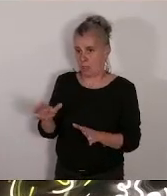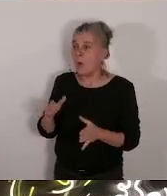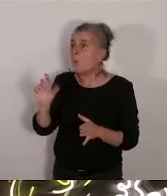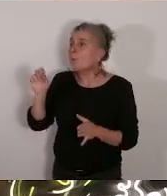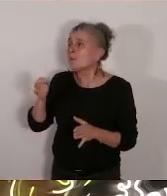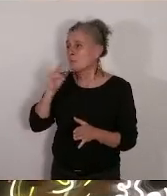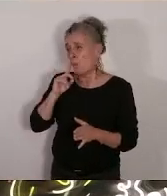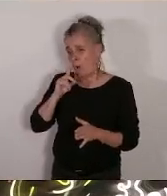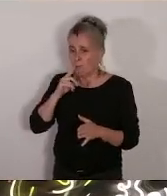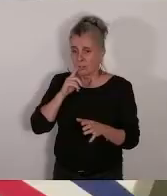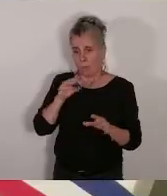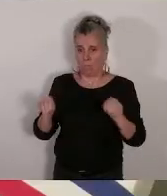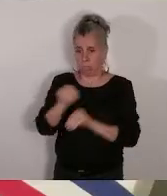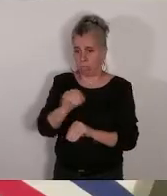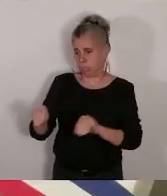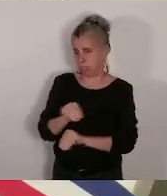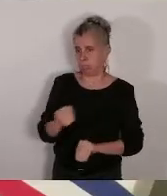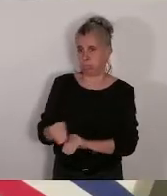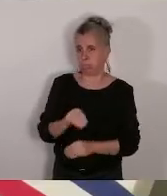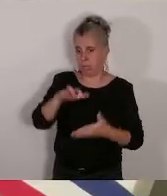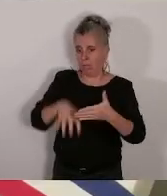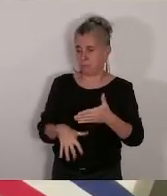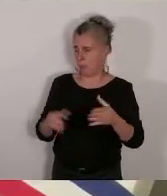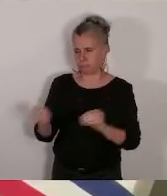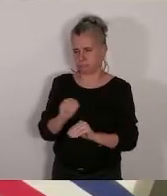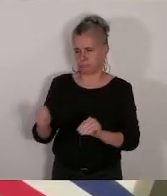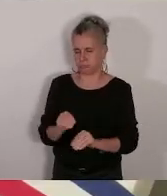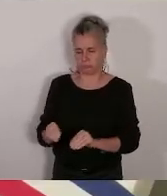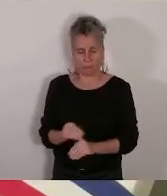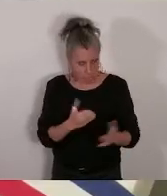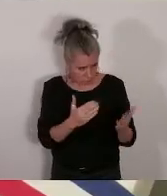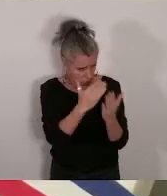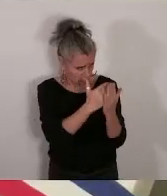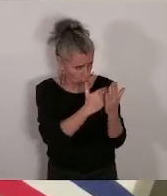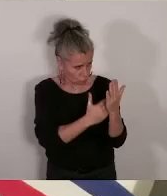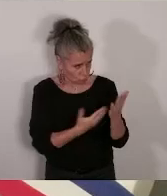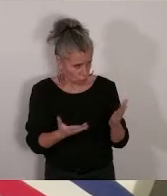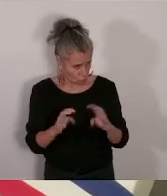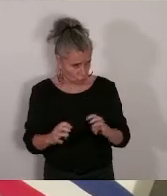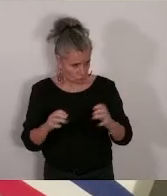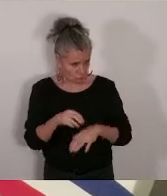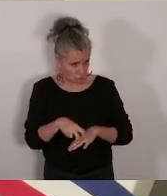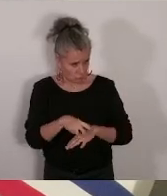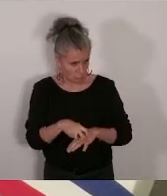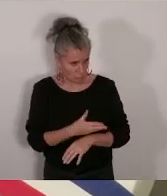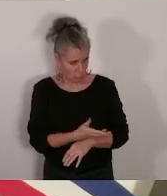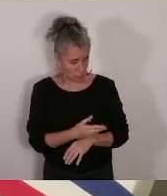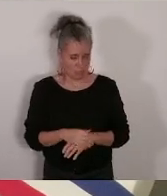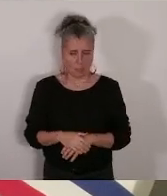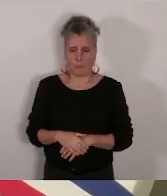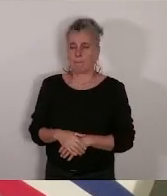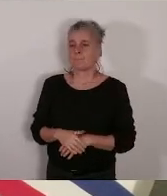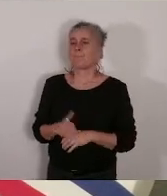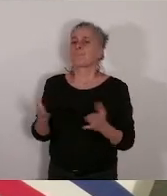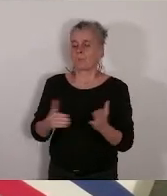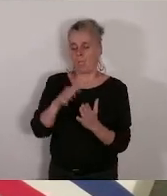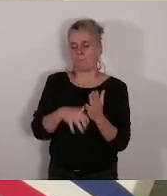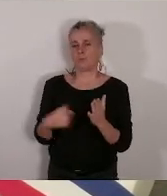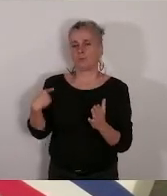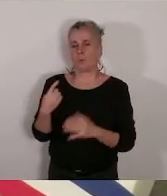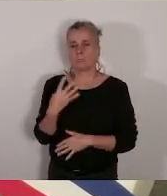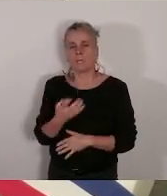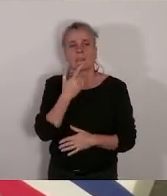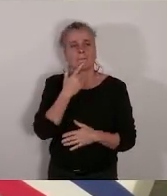inversé l'ordre des rapports. Vous avez inversé tout l'ordre des rapports. Allez, on est sur le rapport numéro 4, soutien aux